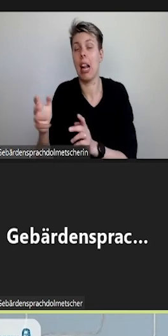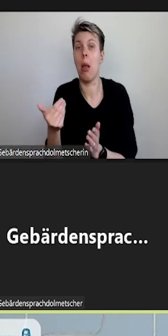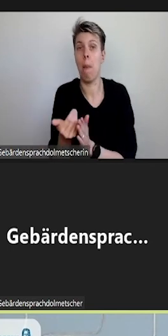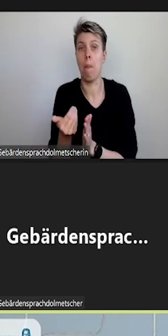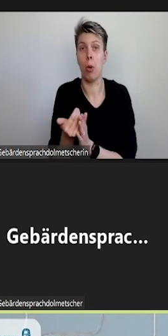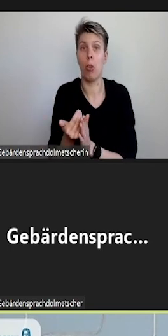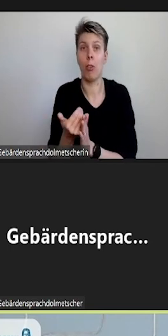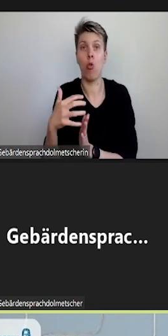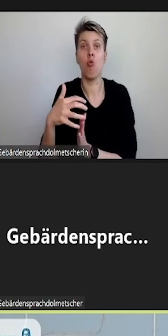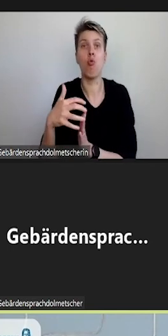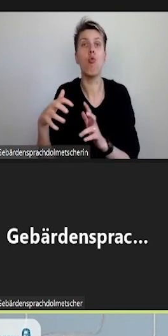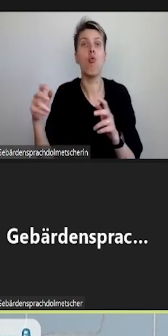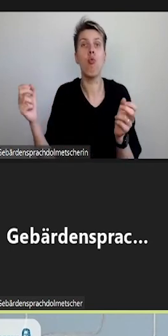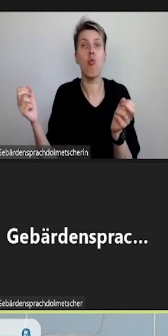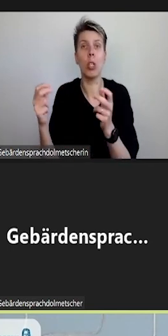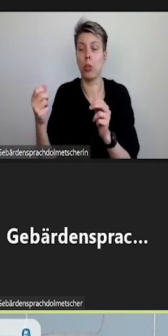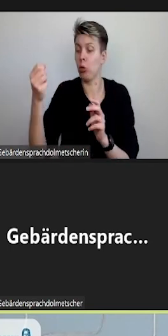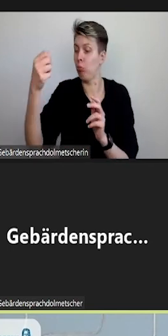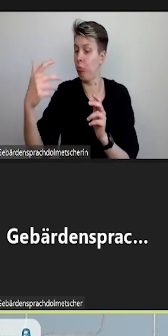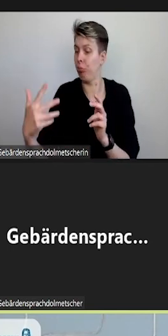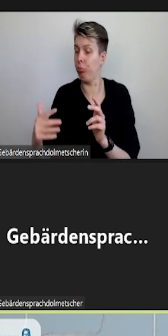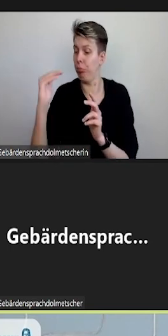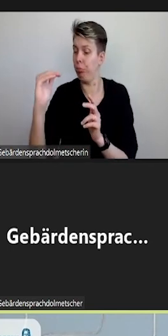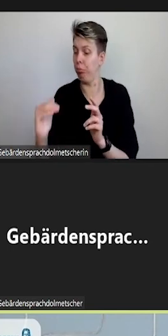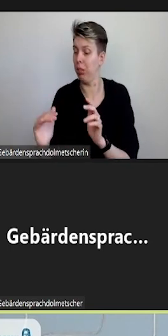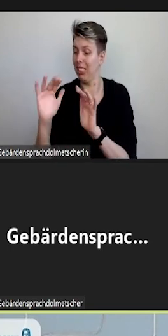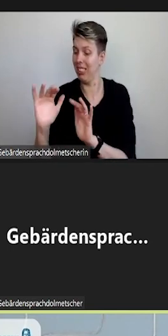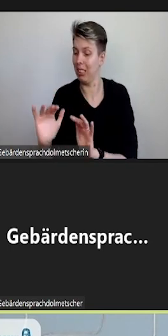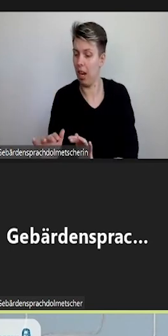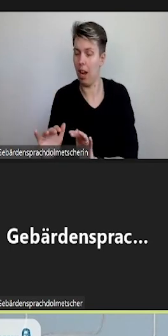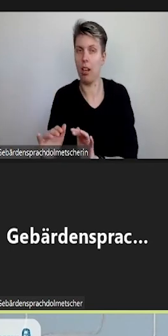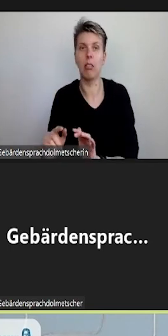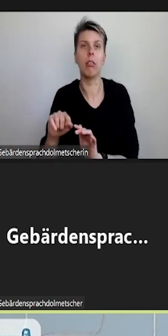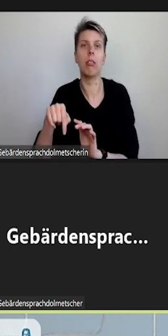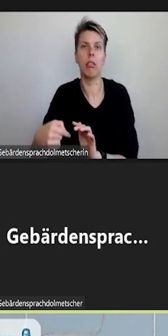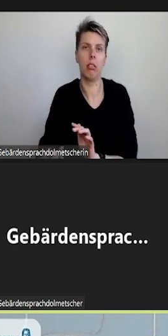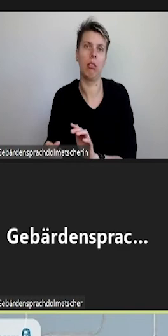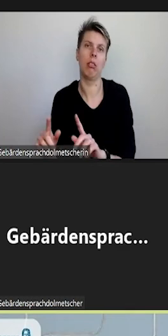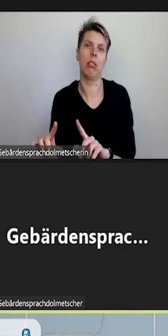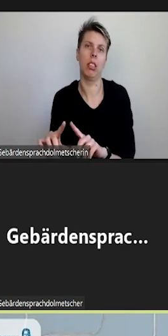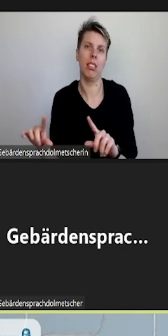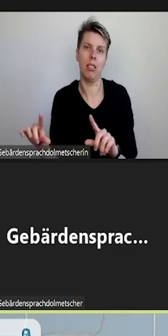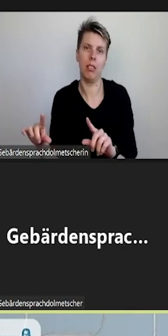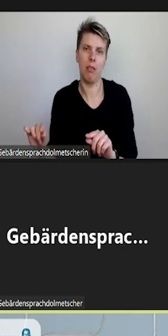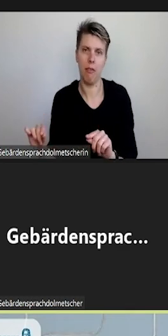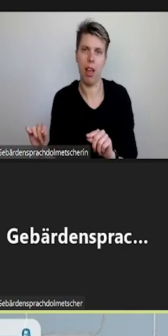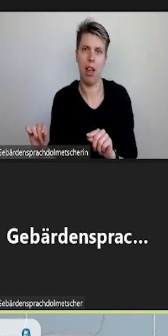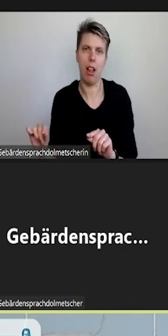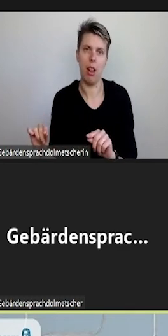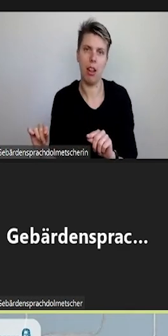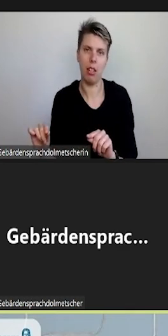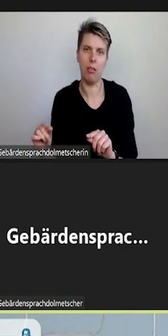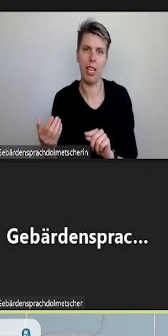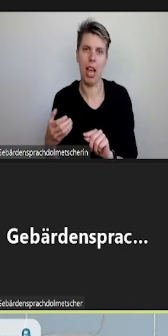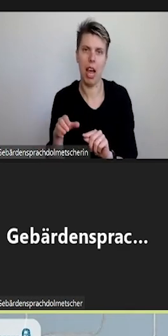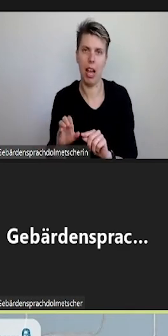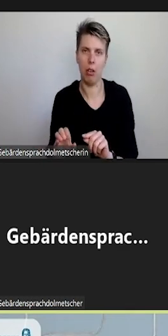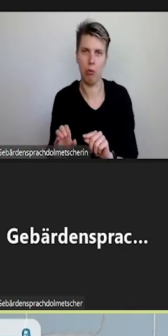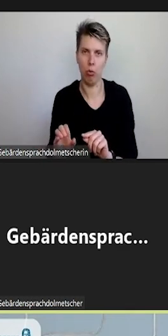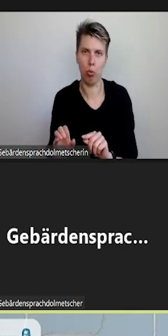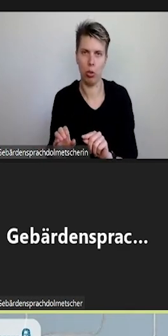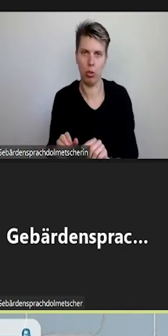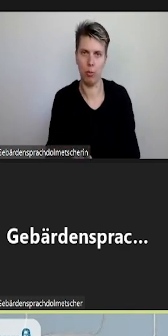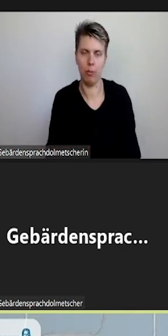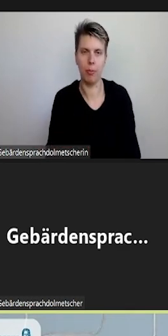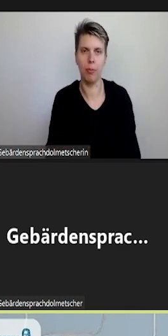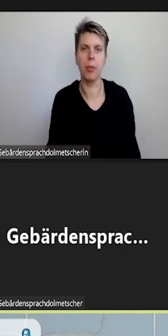mehrere Untertitel erstellt haben, wird ein neues Untertitelfeld danach eingefügt. Die